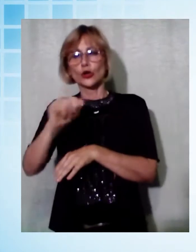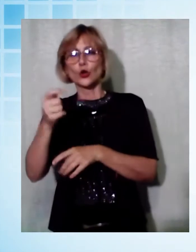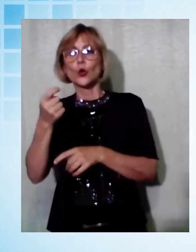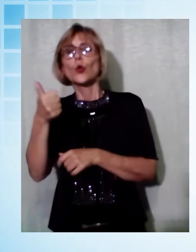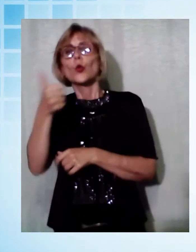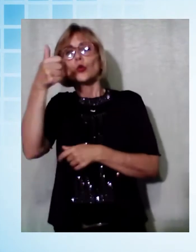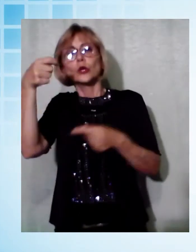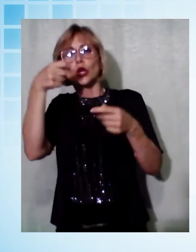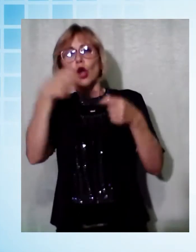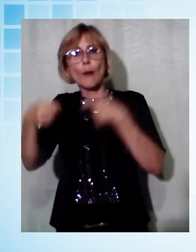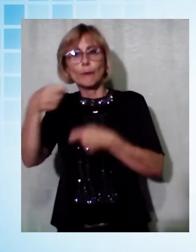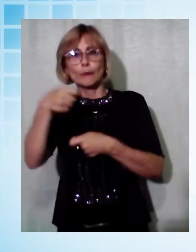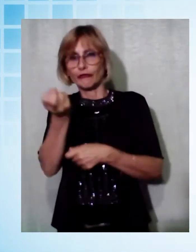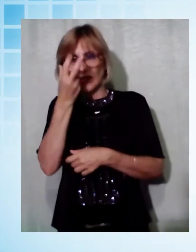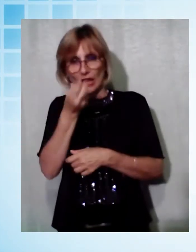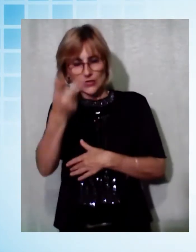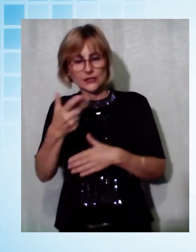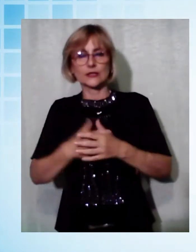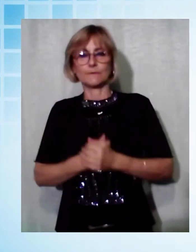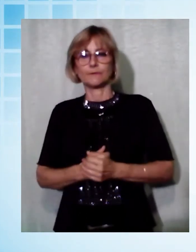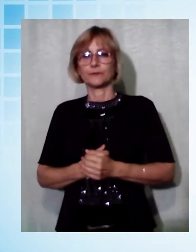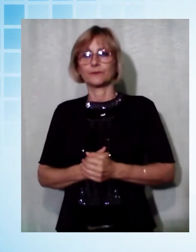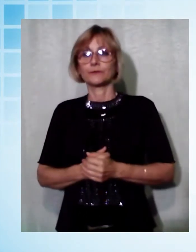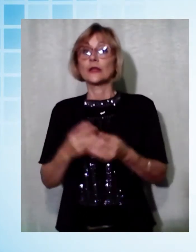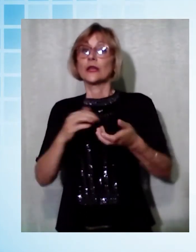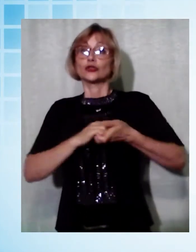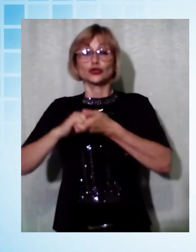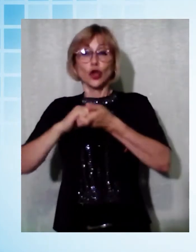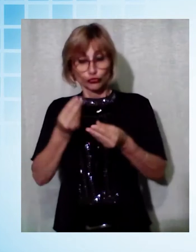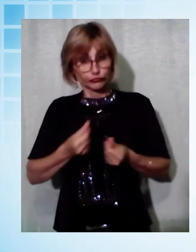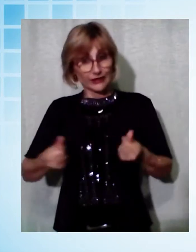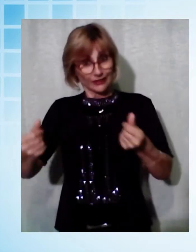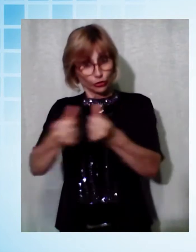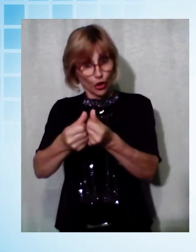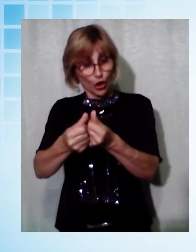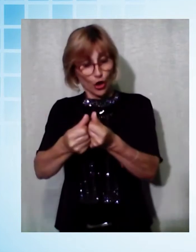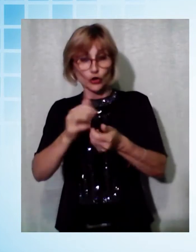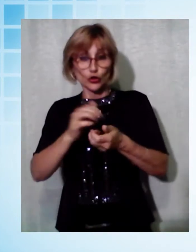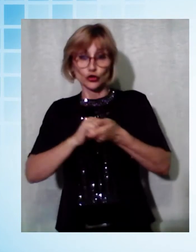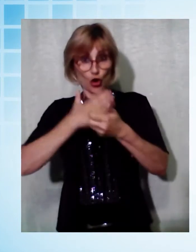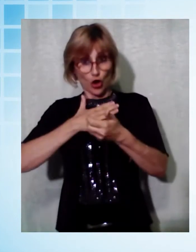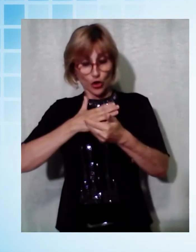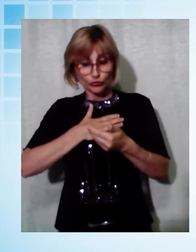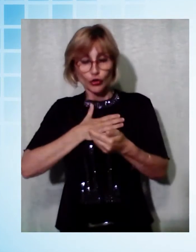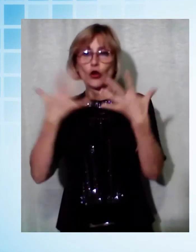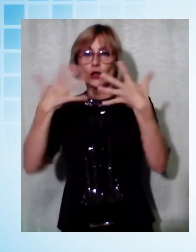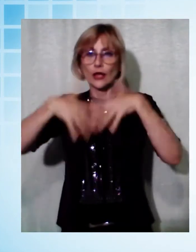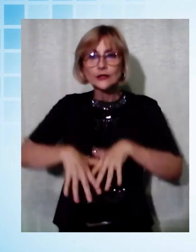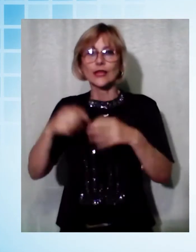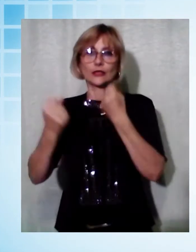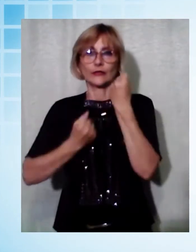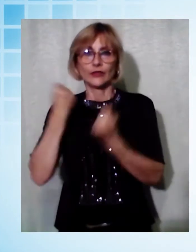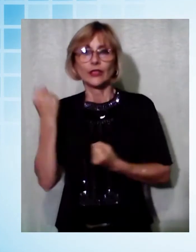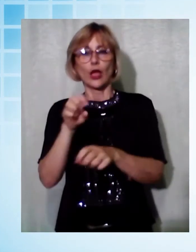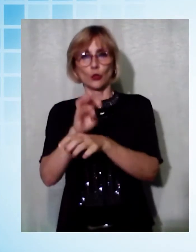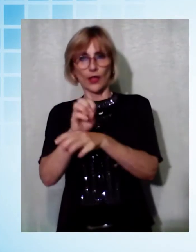nostra sezione Soci sul territorio organizza eventi, attività e iniziative attraverso le